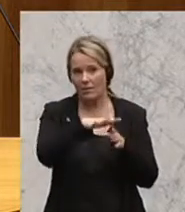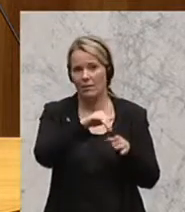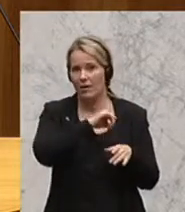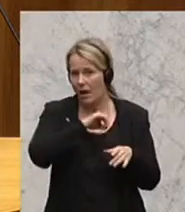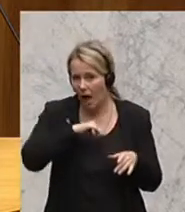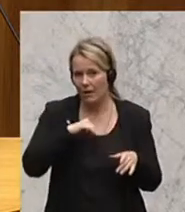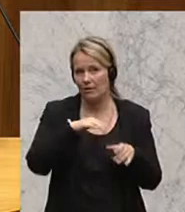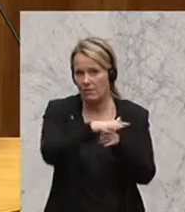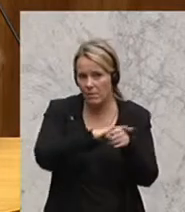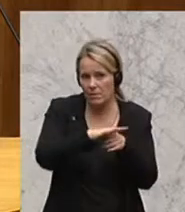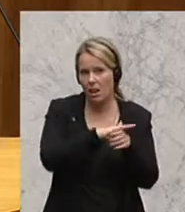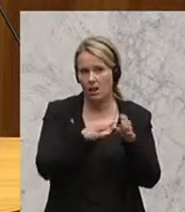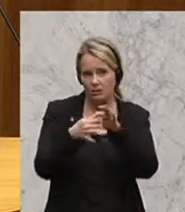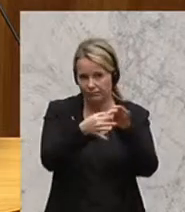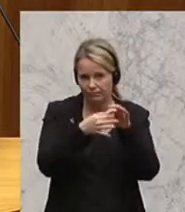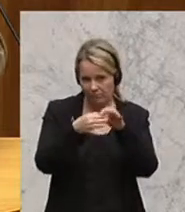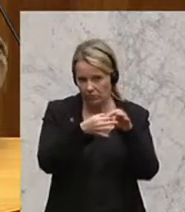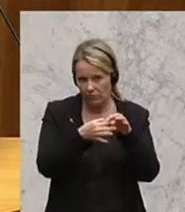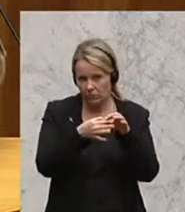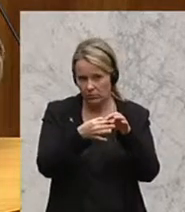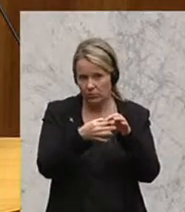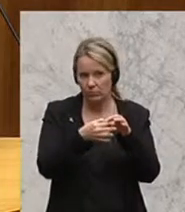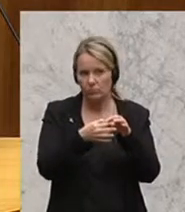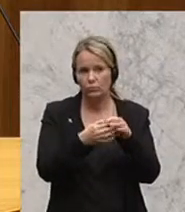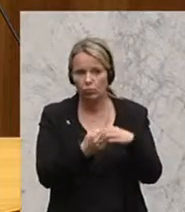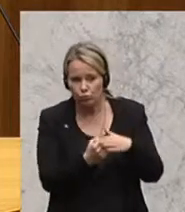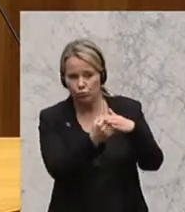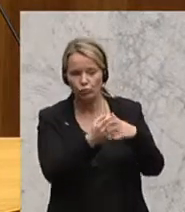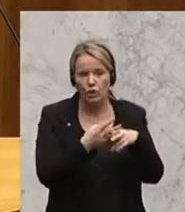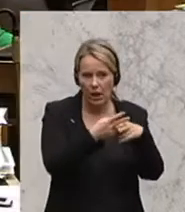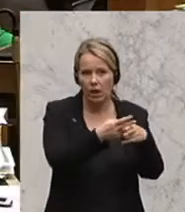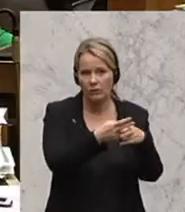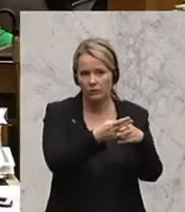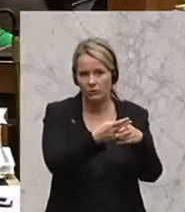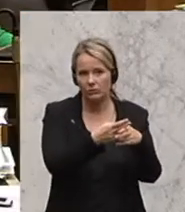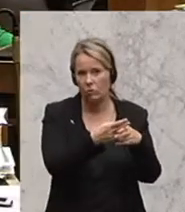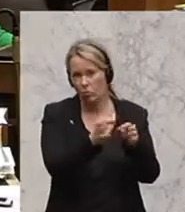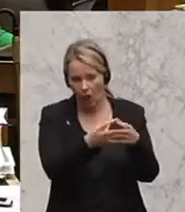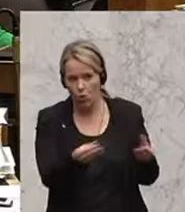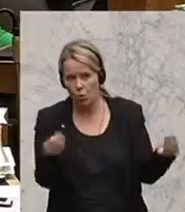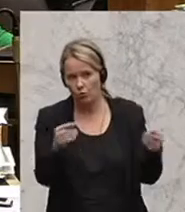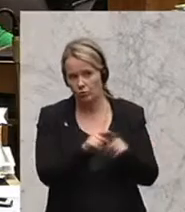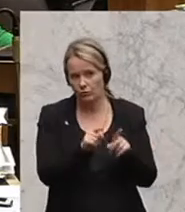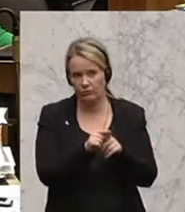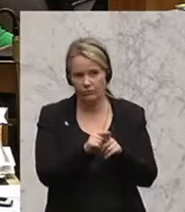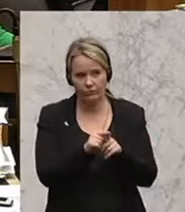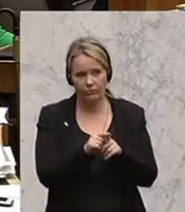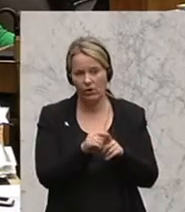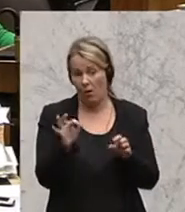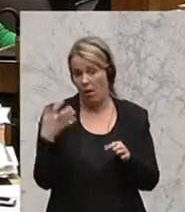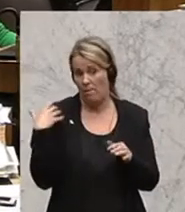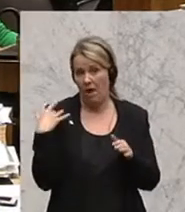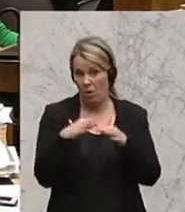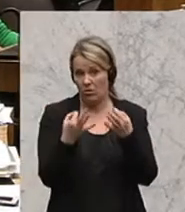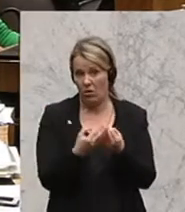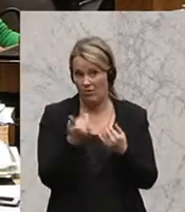Familienbanden, in dieser Struktur, die dann stärkt und stützt, lösen, besonders wenn es so wie bei uns auf einem Bauernhof ist,